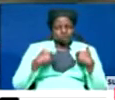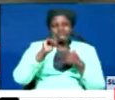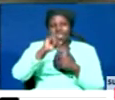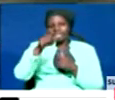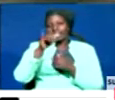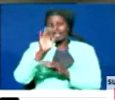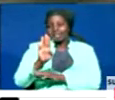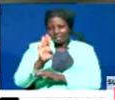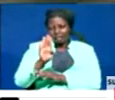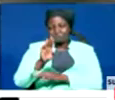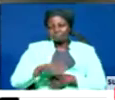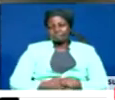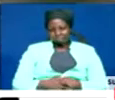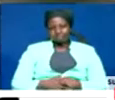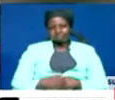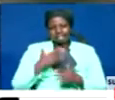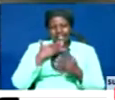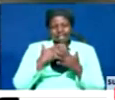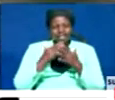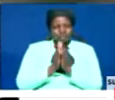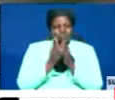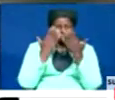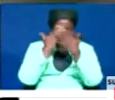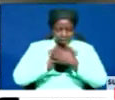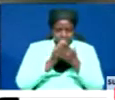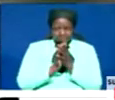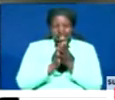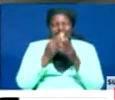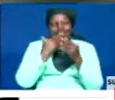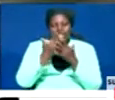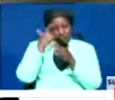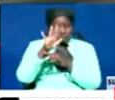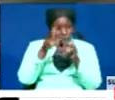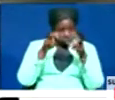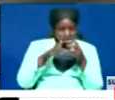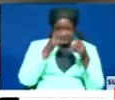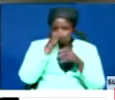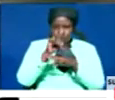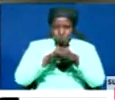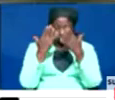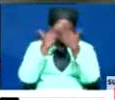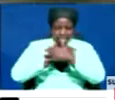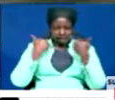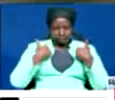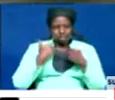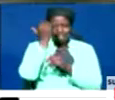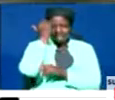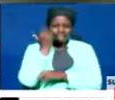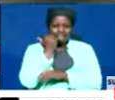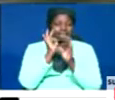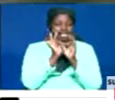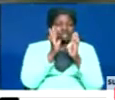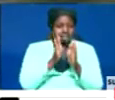kipenda ni ite AGB Assalamualaikum Na santi sana kwa mda wako mtazamaji na kutakiu siku muema Mimineto Beatriz, gatonya getichi mtangazaji wa